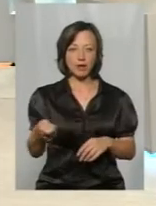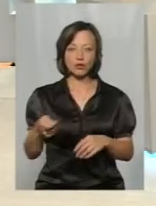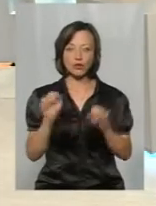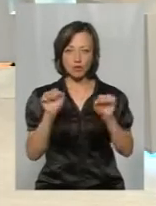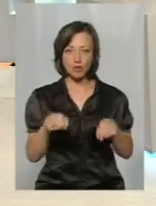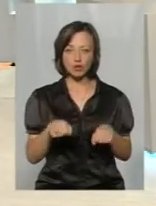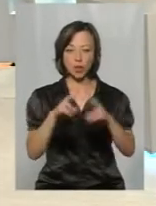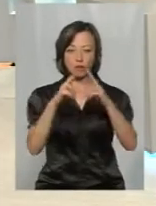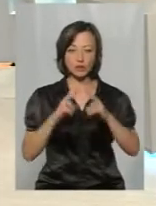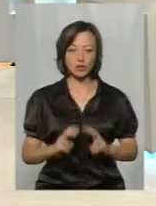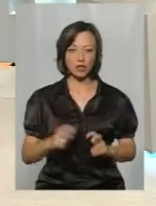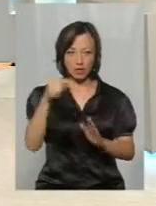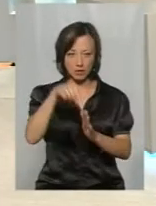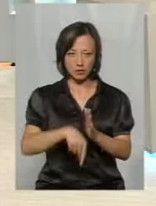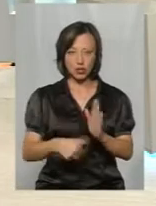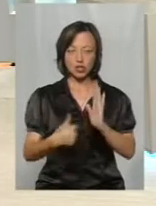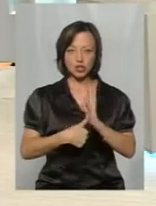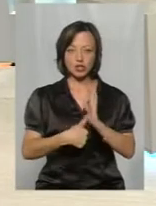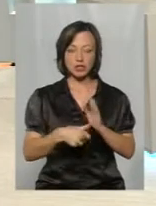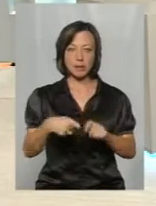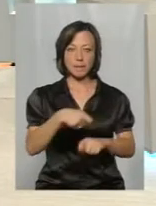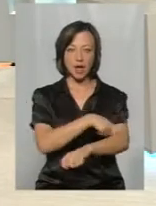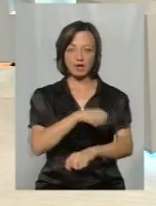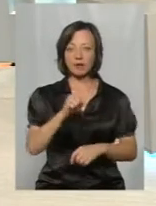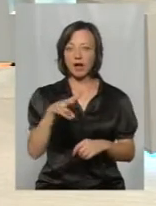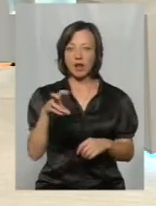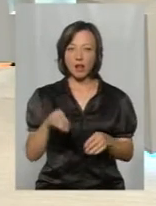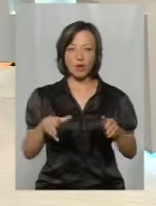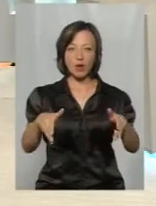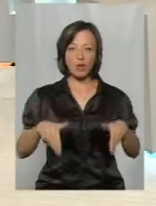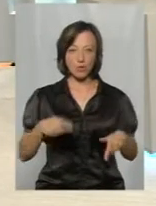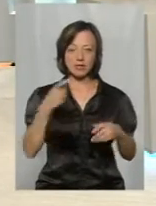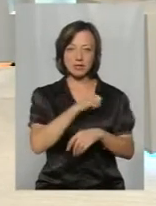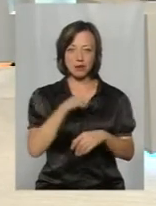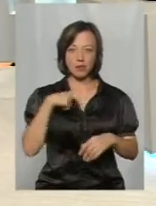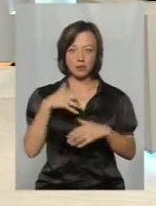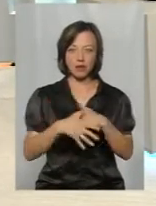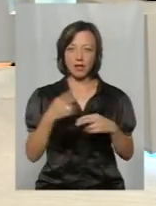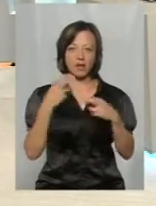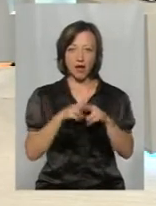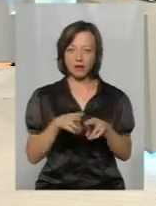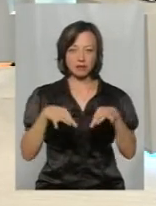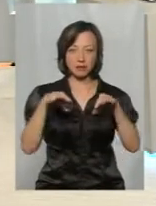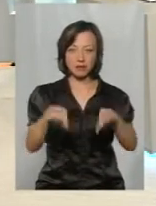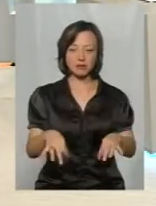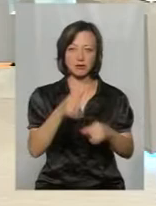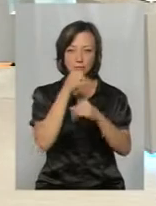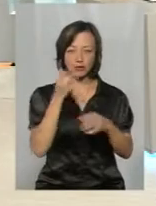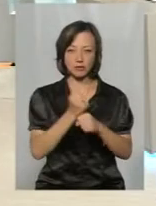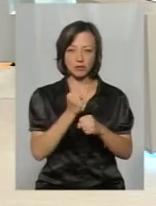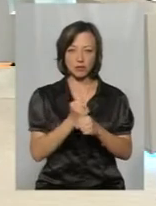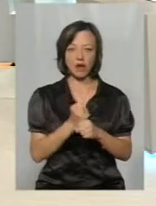можна провести обстеження на глибину до 6 метрів, але в нагороді самі розумієте, що техніка не заїде і ми не зможемо на такій глибині.